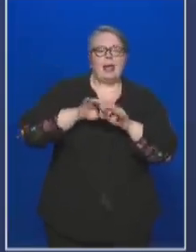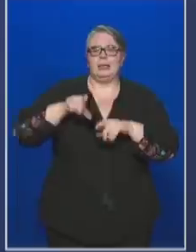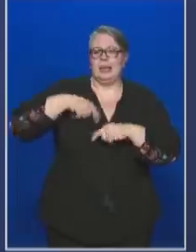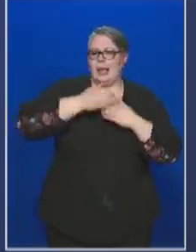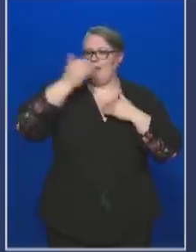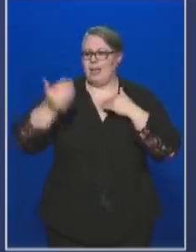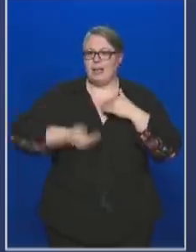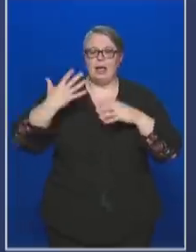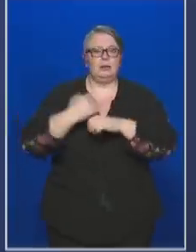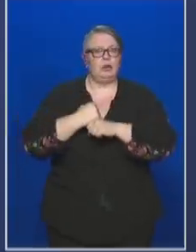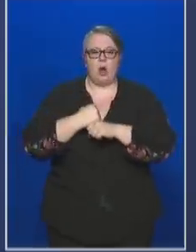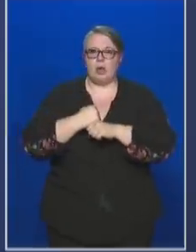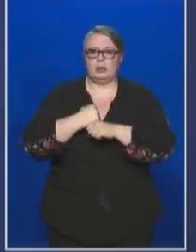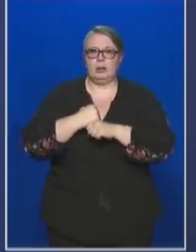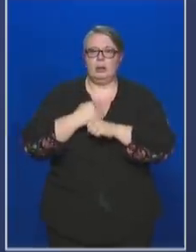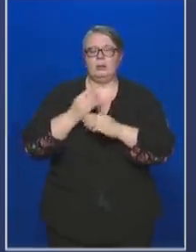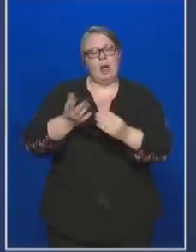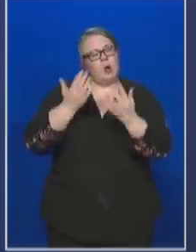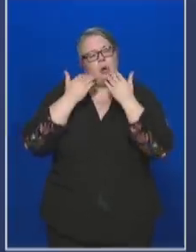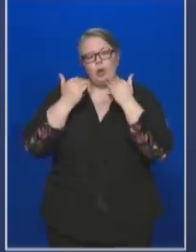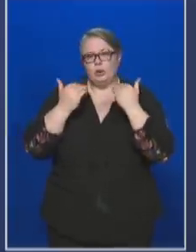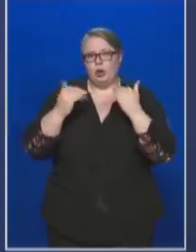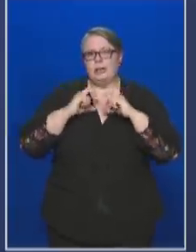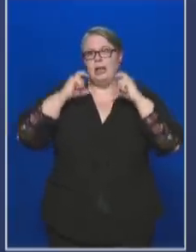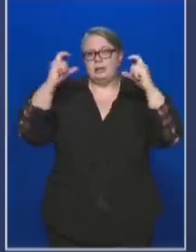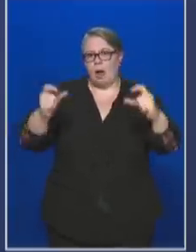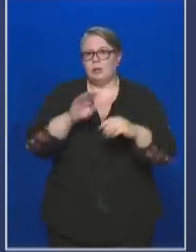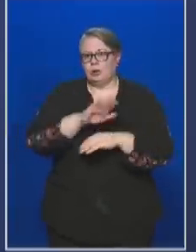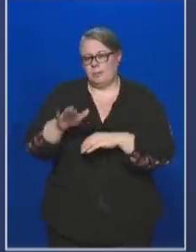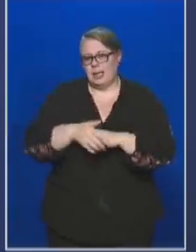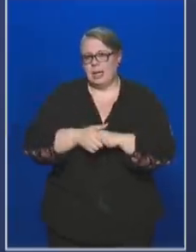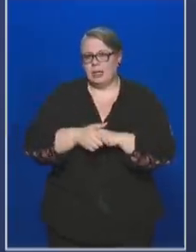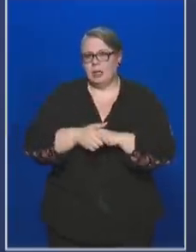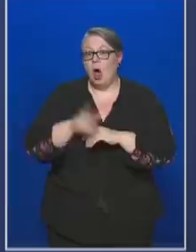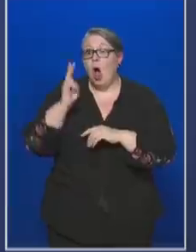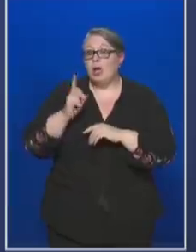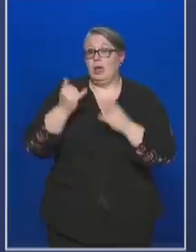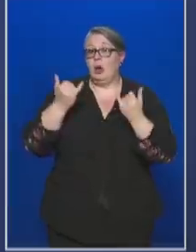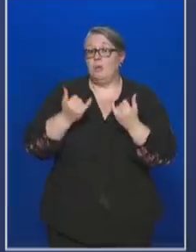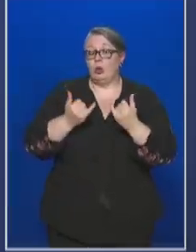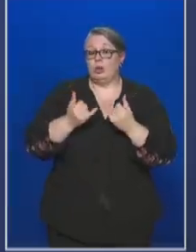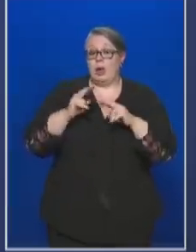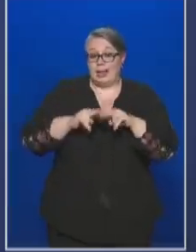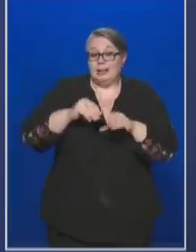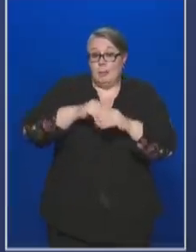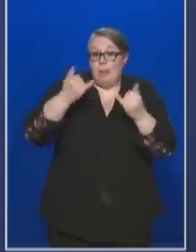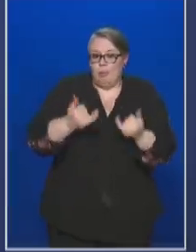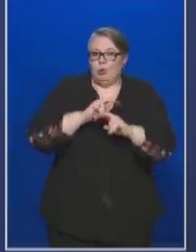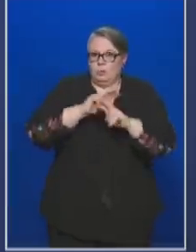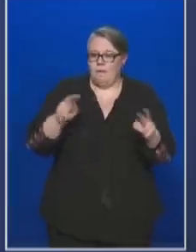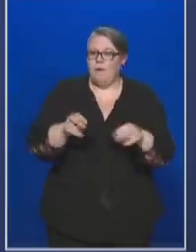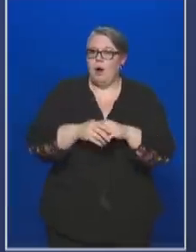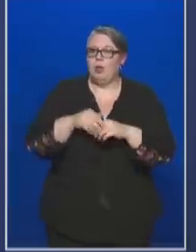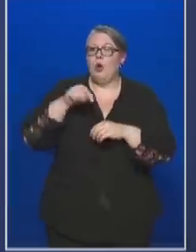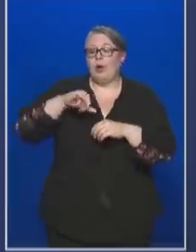végéig tart. Én nagy-nagy köszönettel tartozom ezért. Akik pedig most a rendszerben vannak,